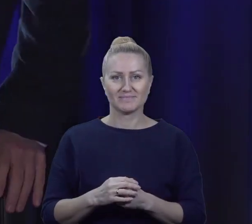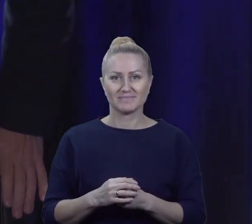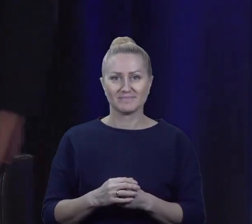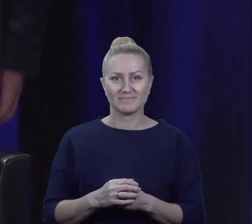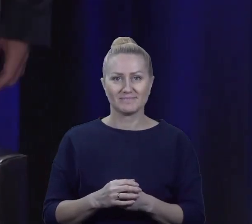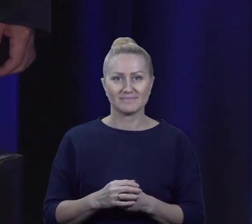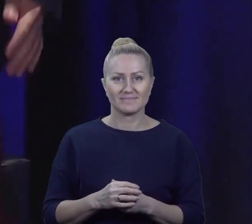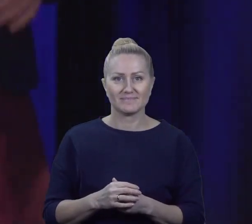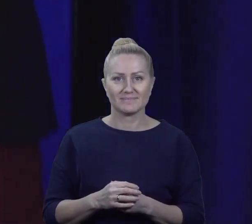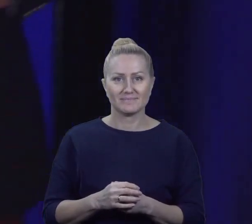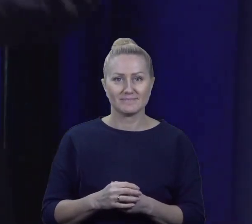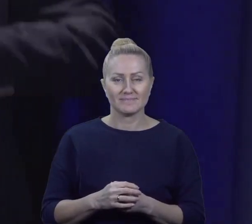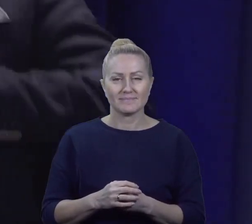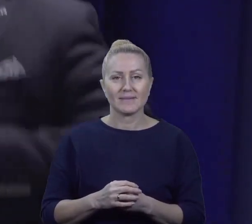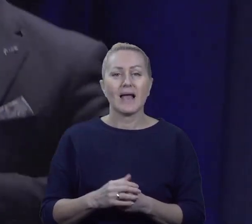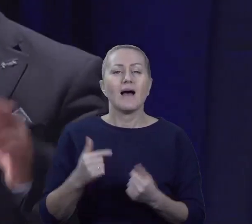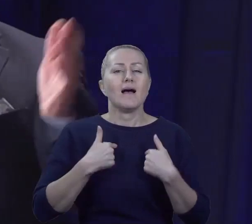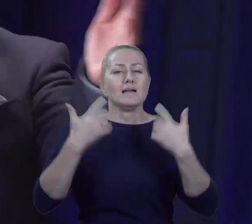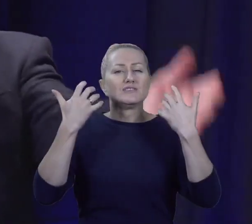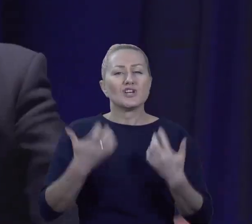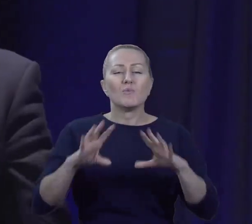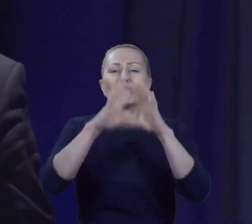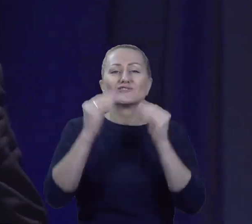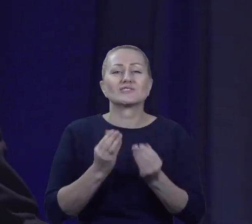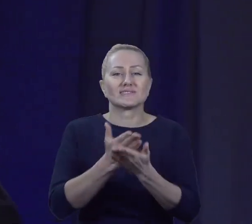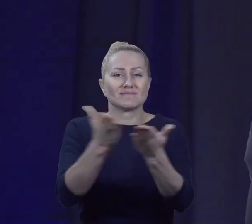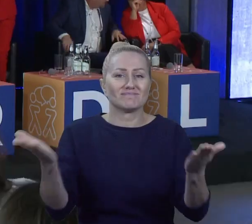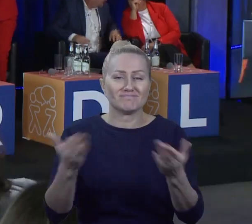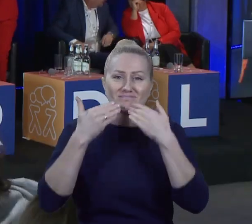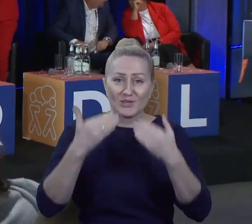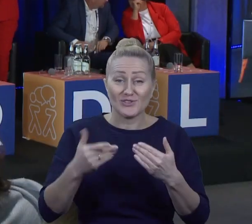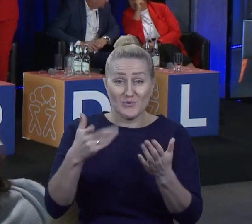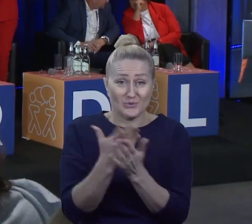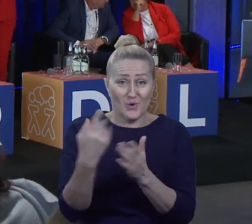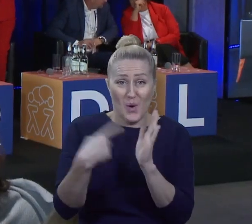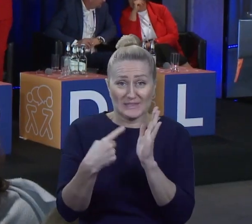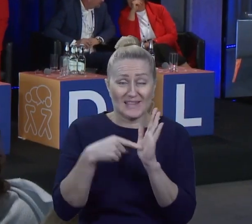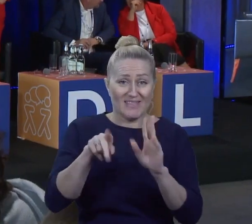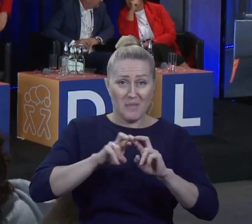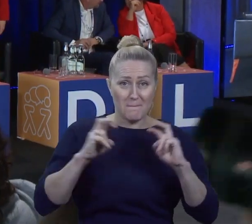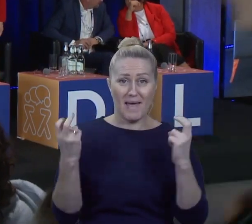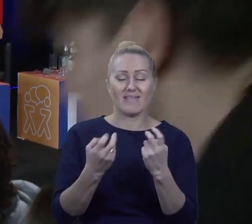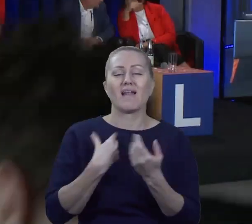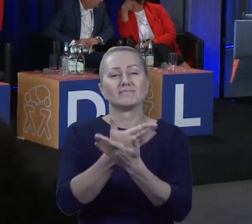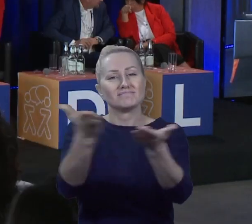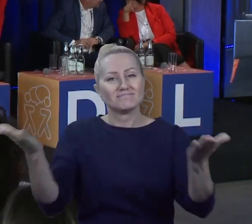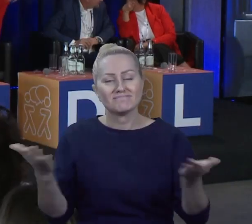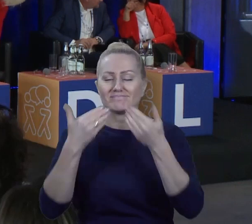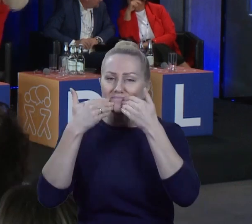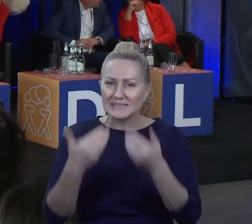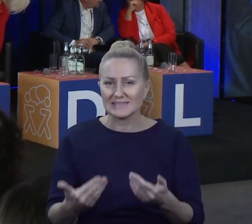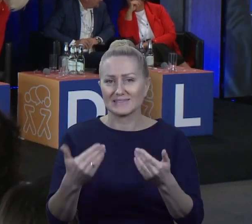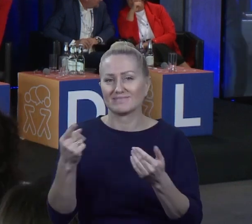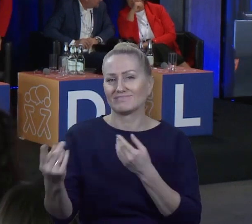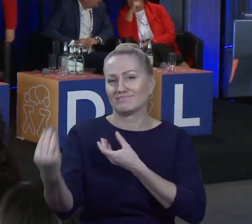bardzo wam wszystkim podziękować, ponieważ jest to nasz ostatni panel. Bardzo wam dziękuję za udział w